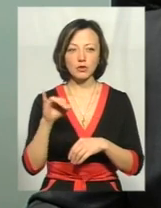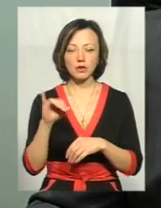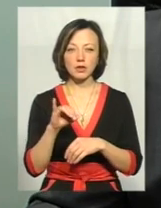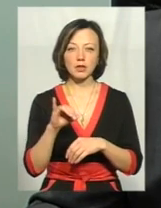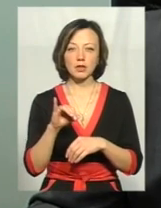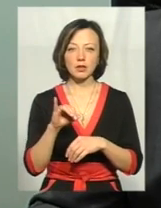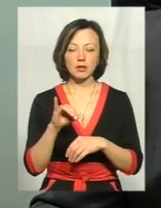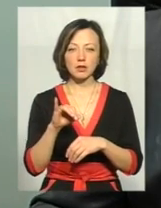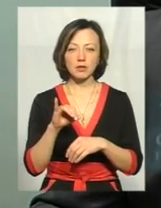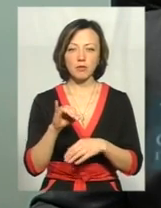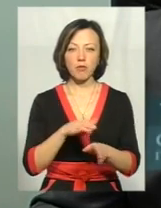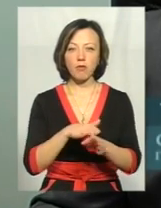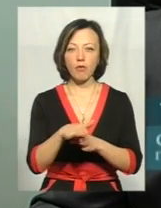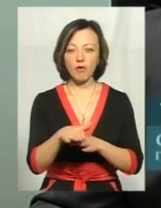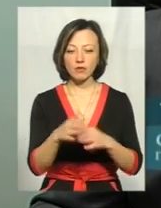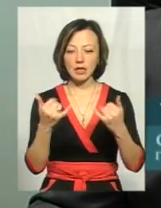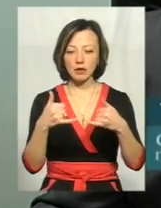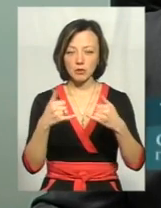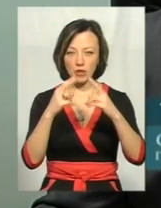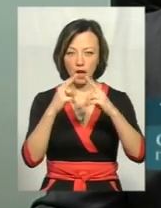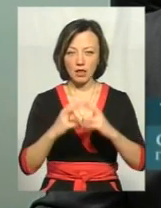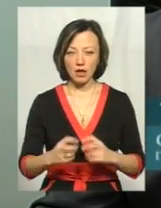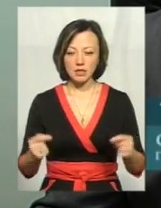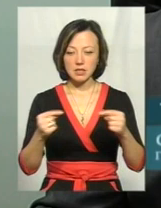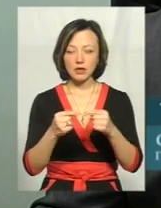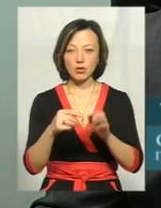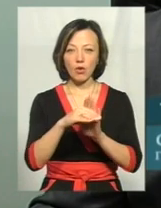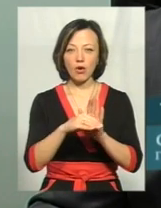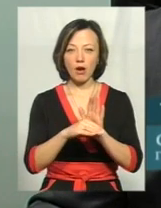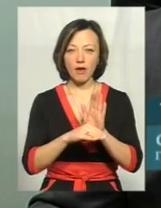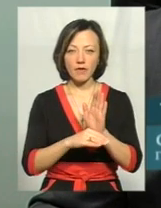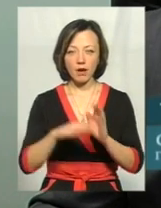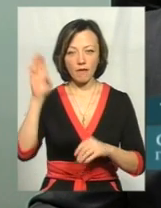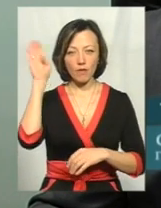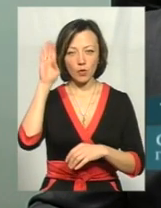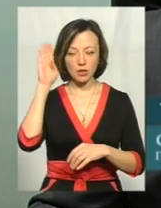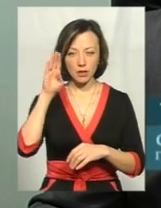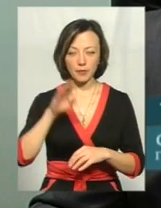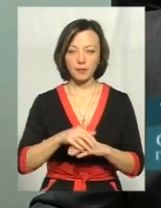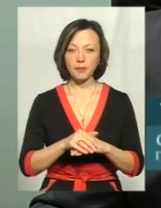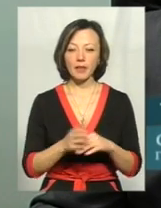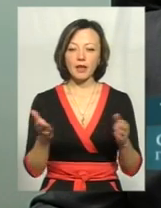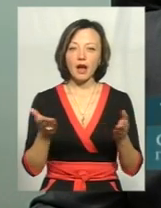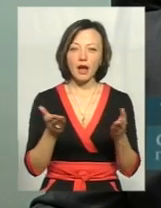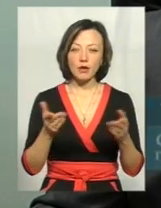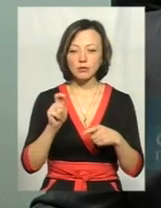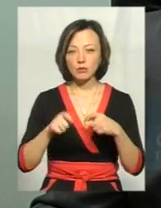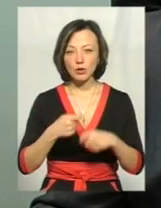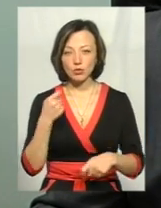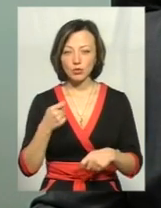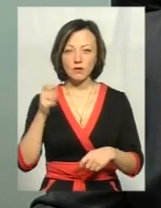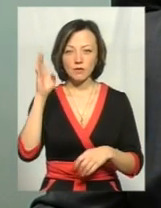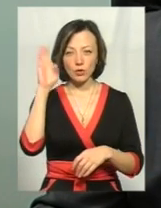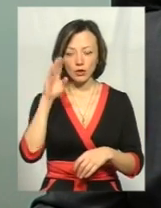Проводиться повний хімічний аналіз згідно графіка води. Тобто, якихось відхилень води.